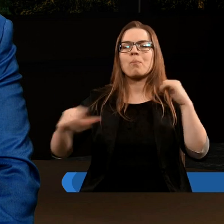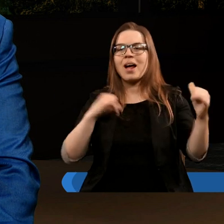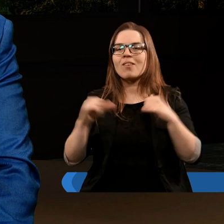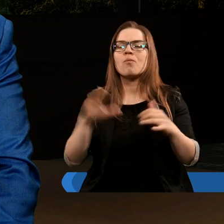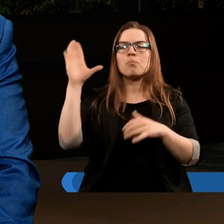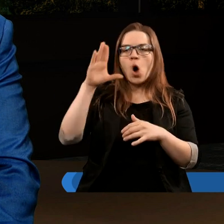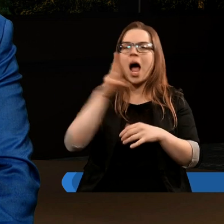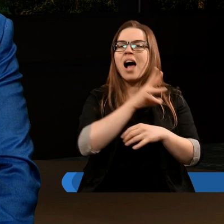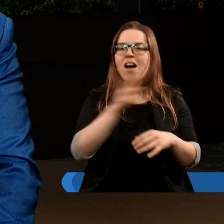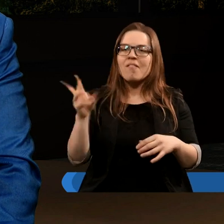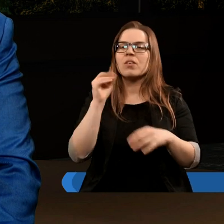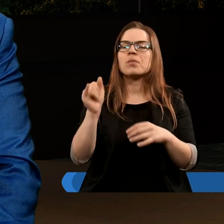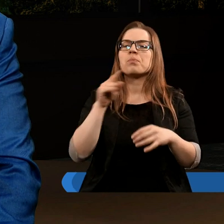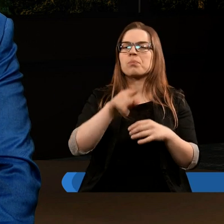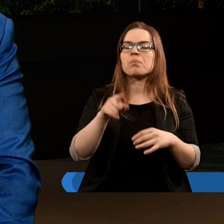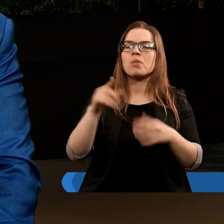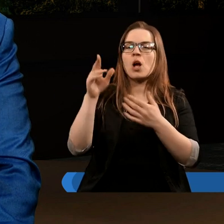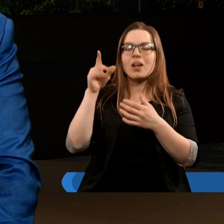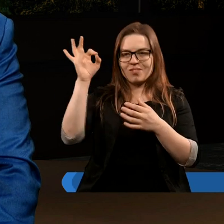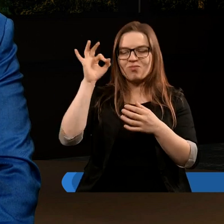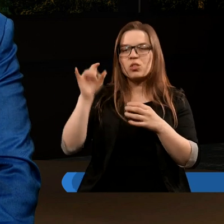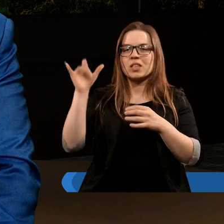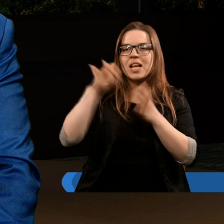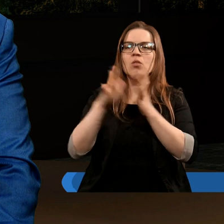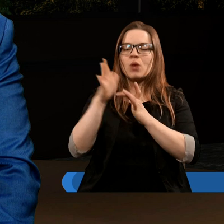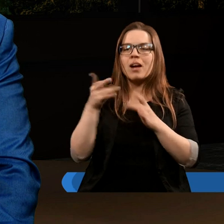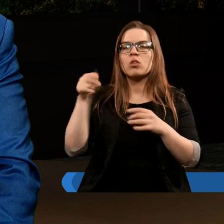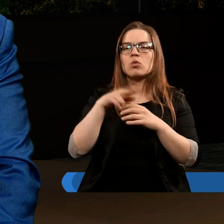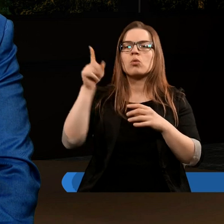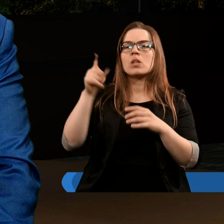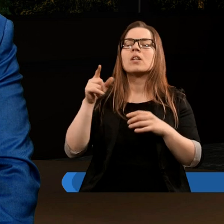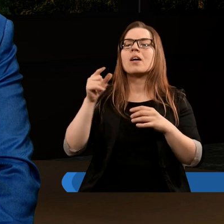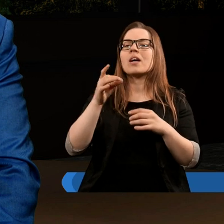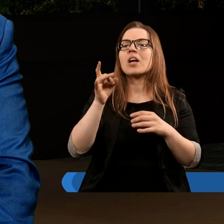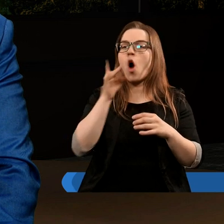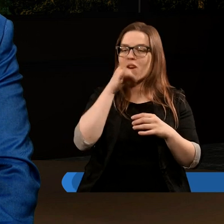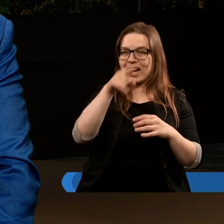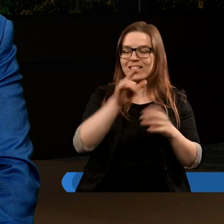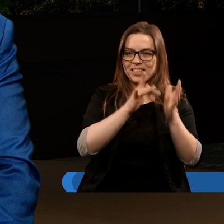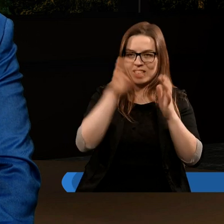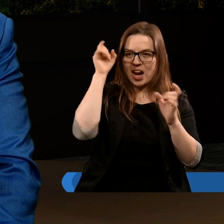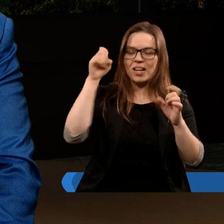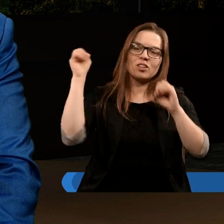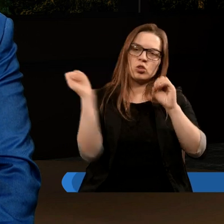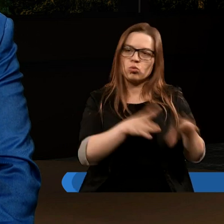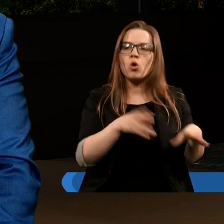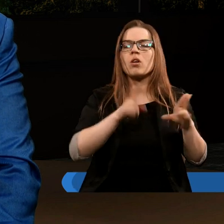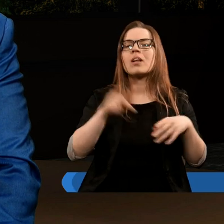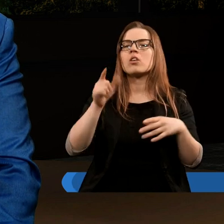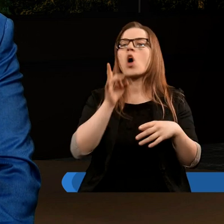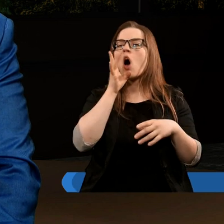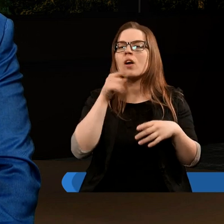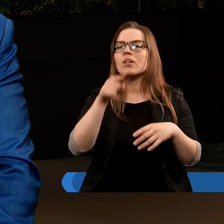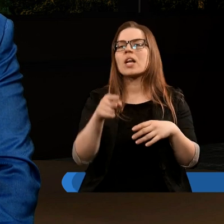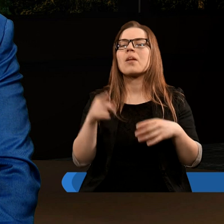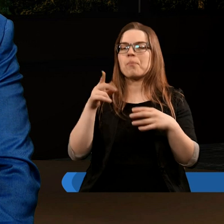panowanie Boga naszego i władztwo pomazańca jego, gdyż zrzucony został oskarżyciel braci naszych, który dniem i nocą